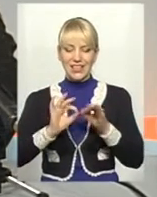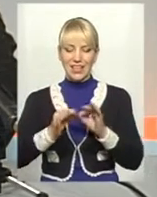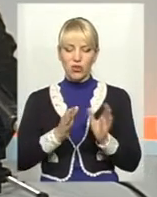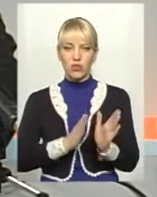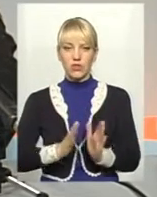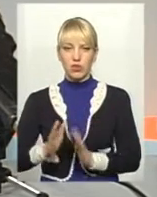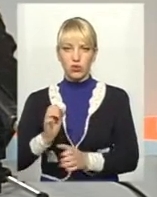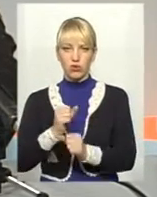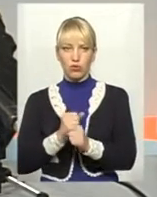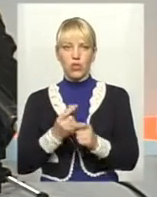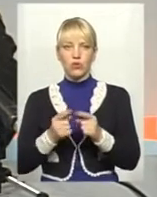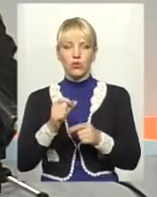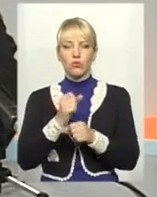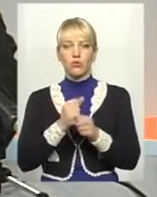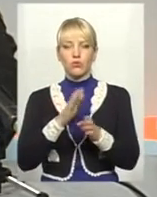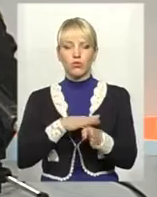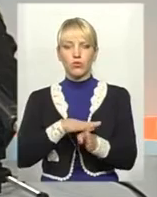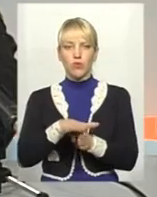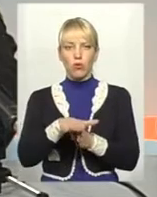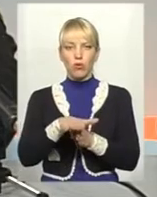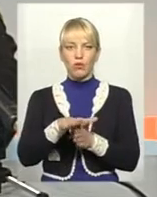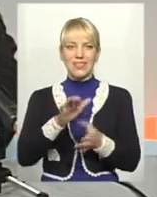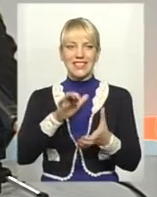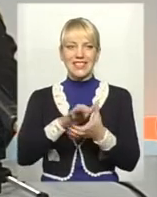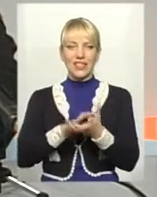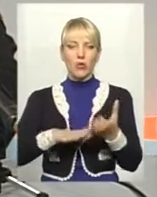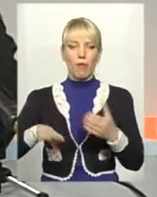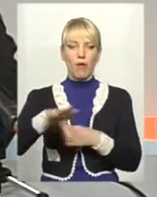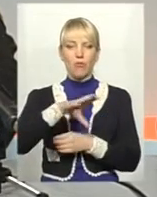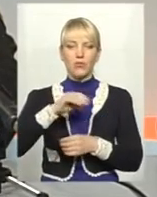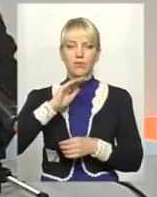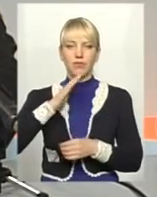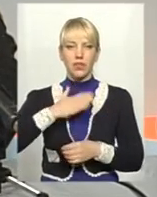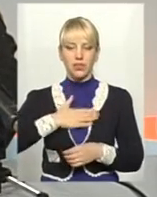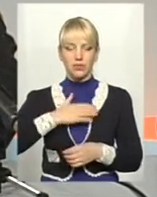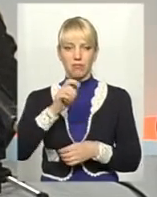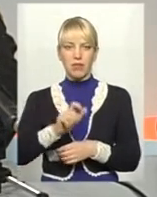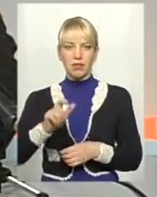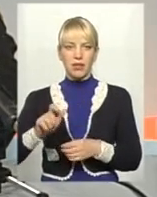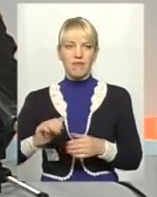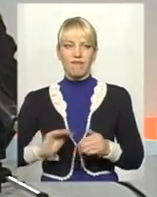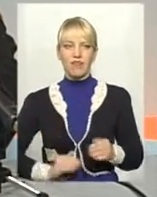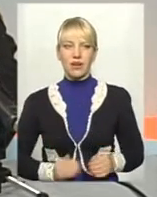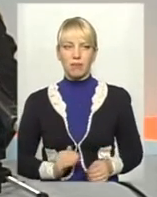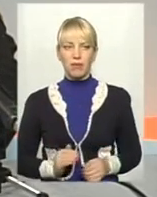Цю роботу буде робити знайома всім нашим мешканцям фірма,